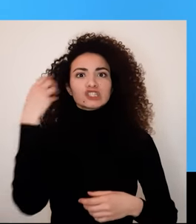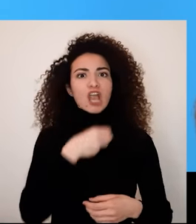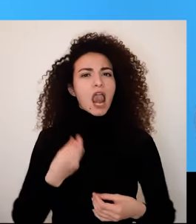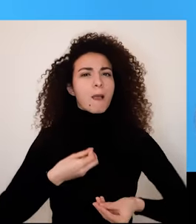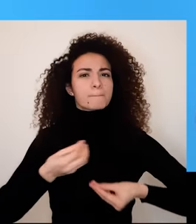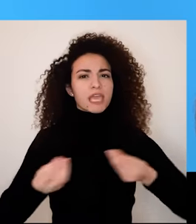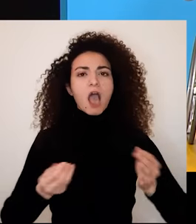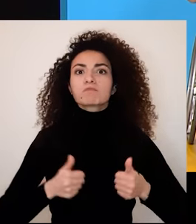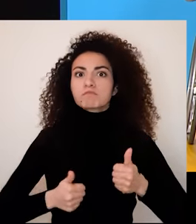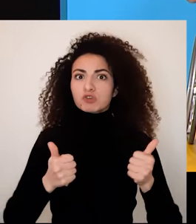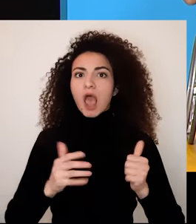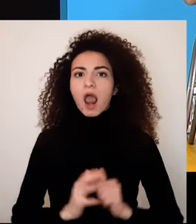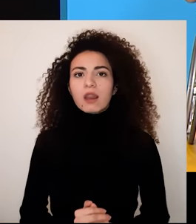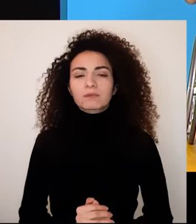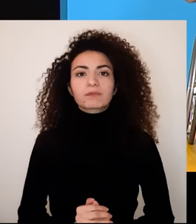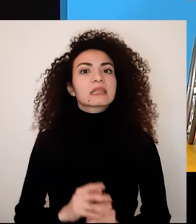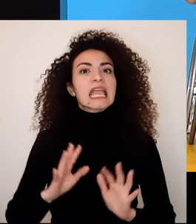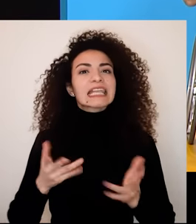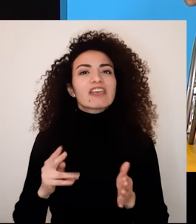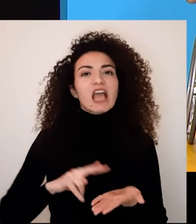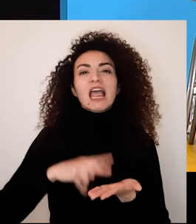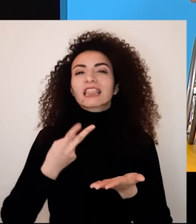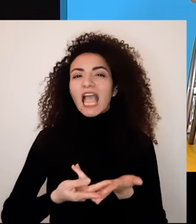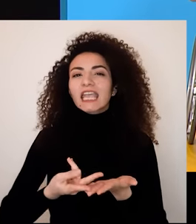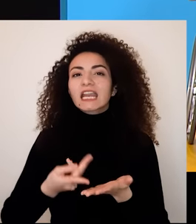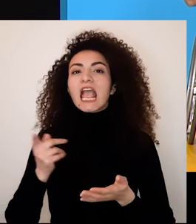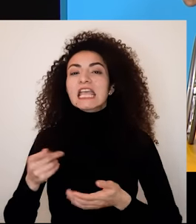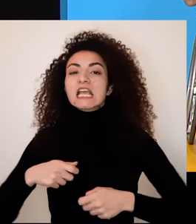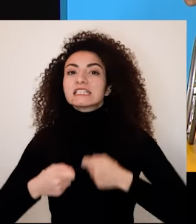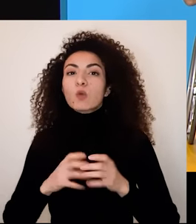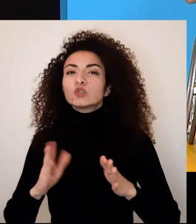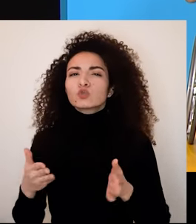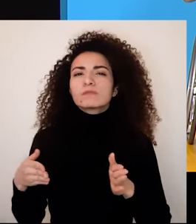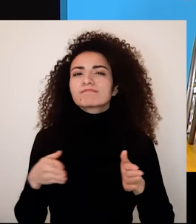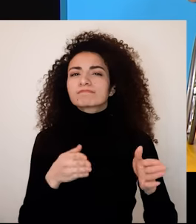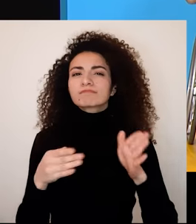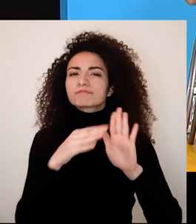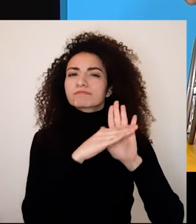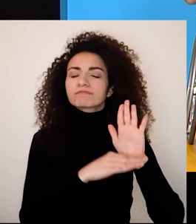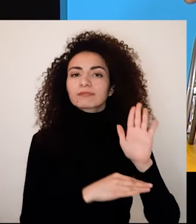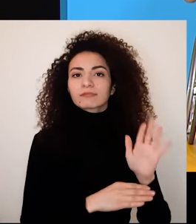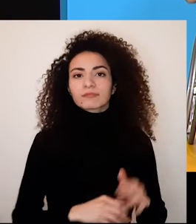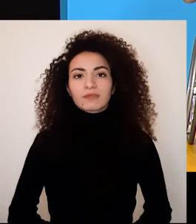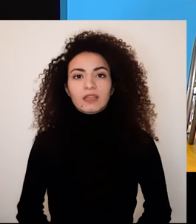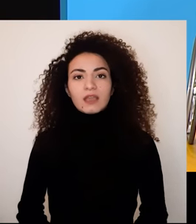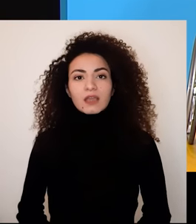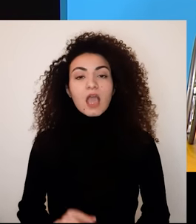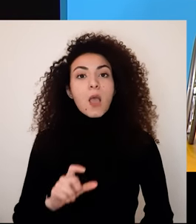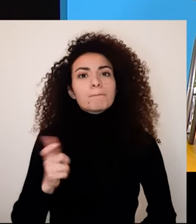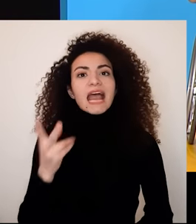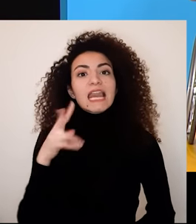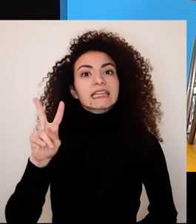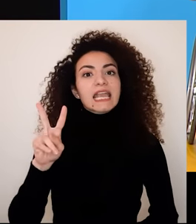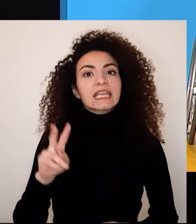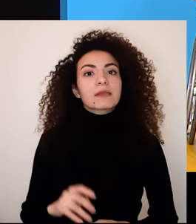2026 وقد تحقق ونجح مشروعة بماركة جديدة من الوشاحات وش هي التغيرات اللي حتقوم قامت